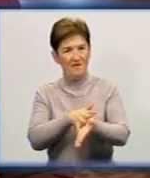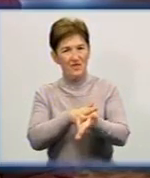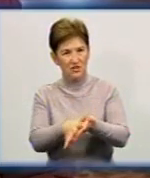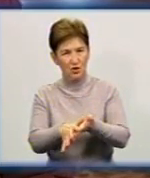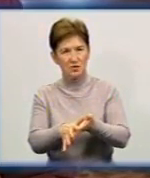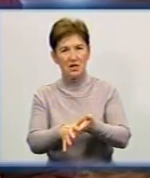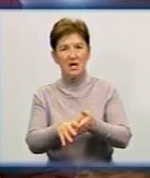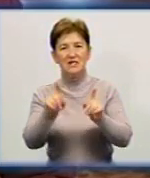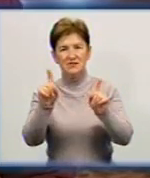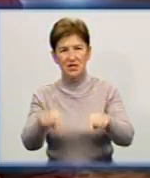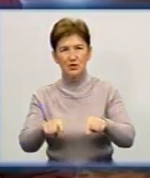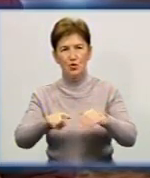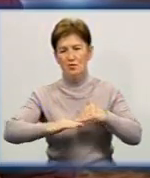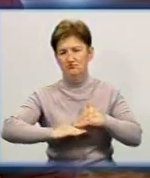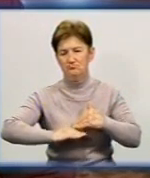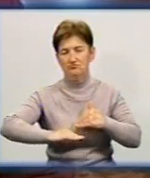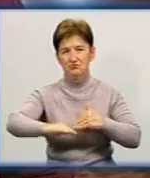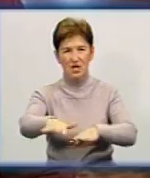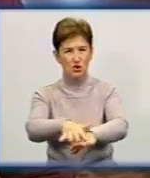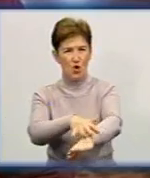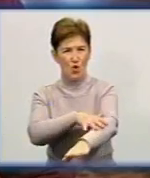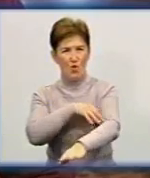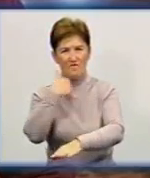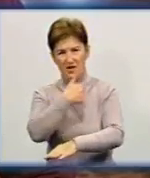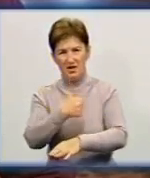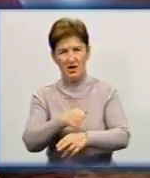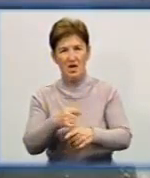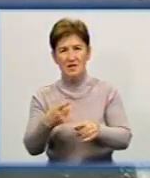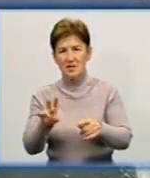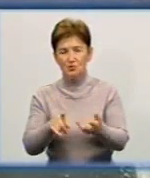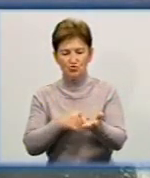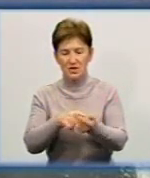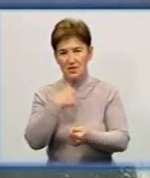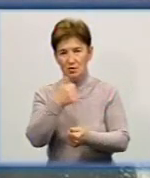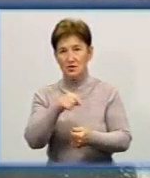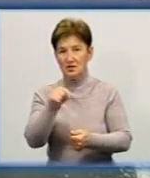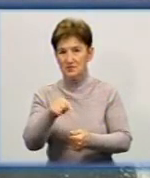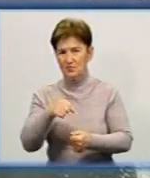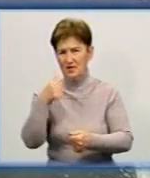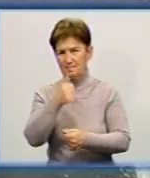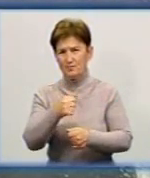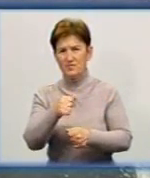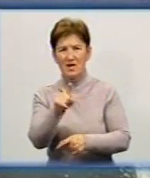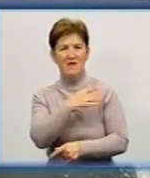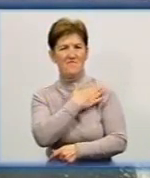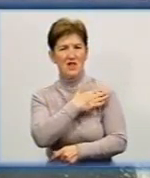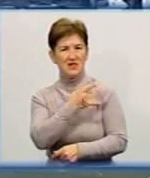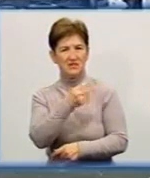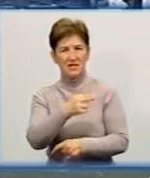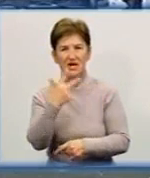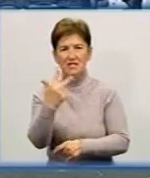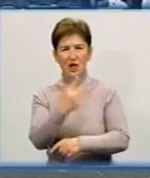дорожнє покриття тримається довше і кілька років не потребує ремонту. Лише за цей рік в Олександрії повністю відновили три вулиці,